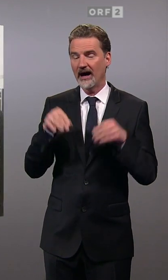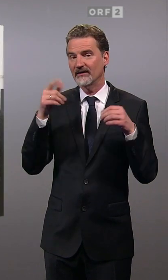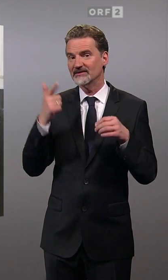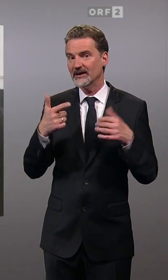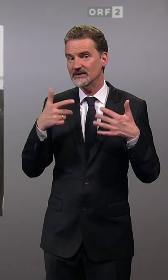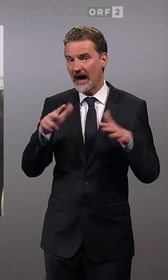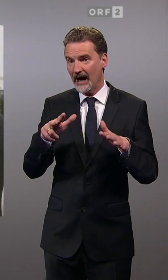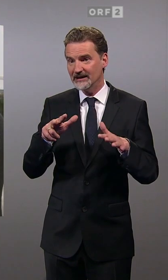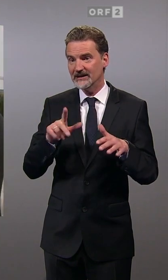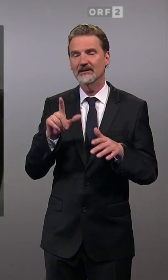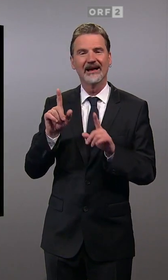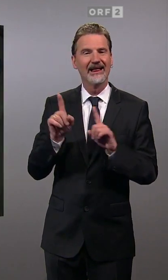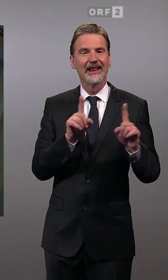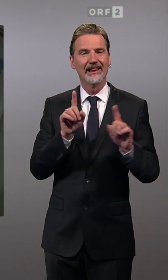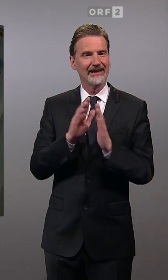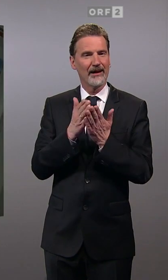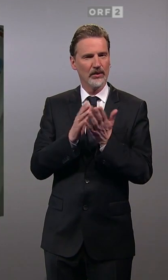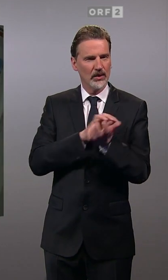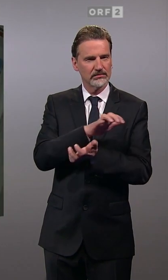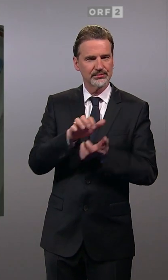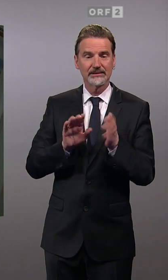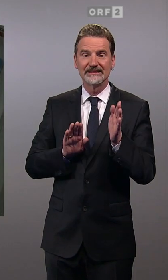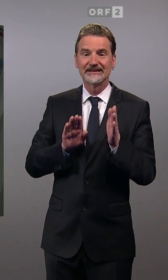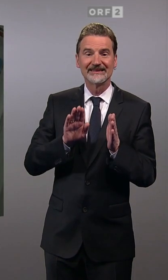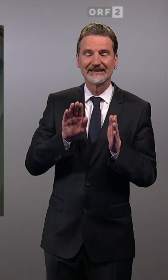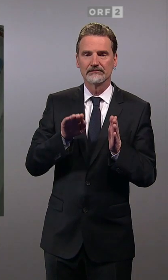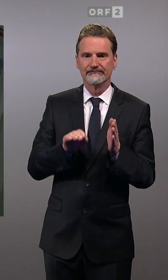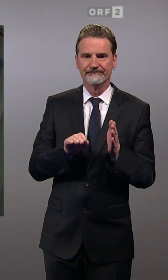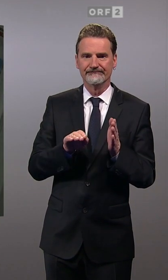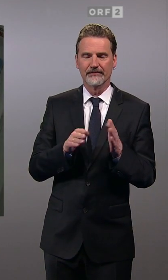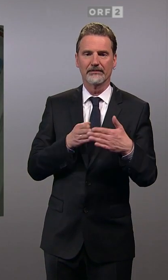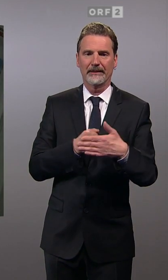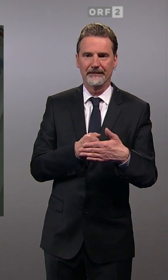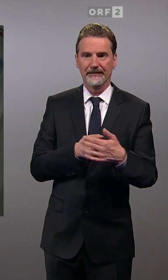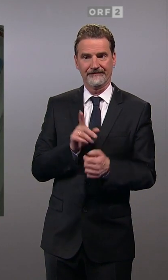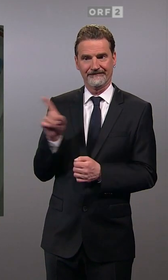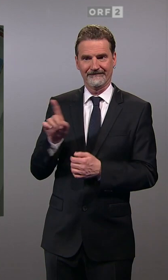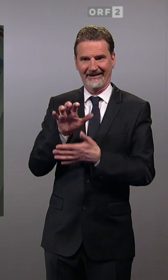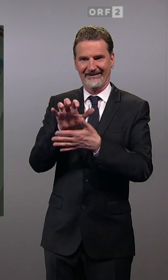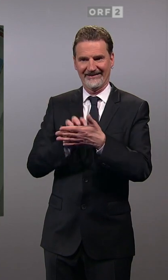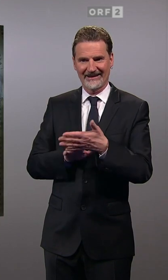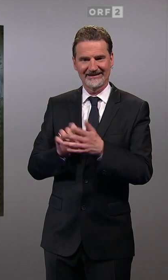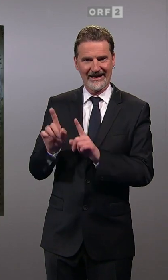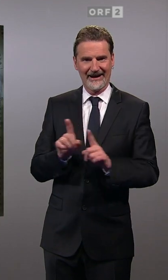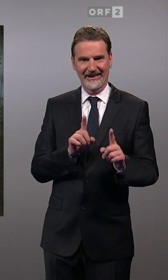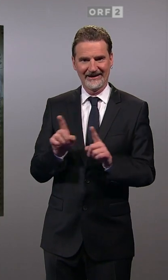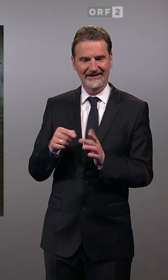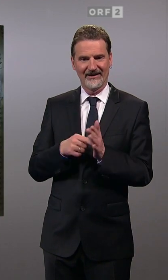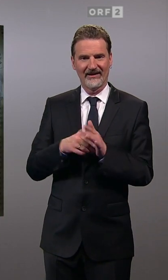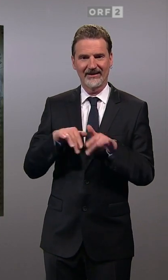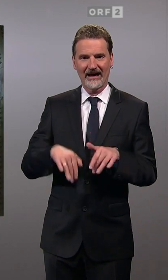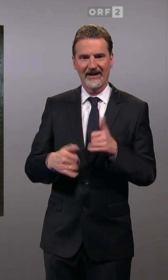bremst die Liederbuchaffäre den Aufstieg. Die Liedtexte der Burschenschaft Germania zu Wiener Neustadt sorgen heute nicht nur in den